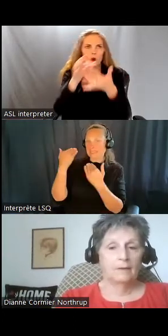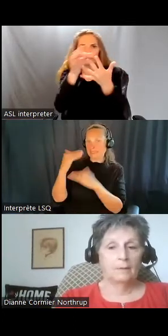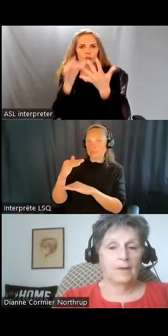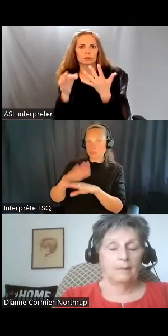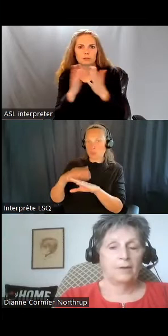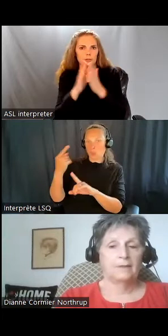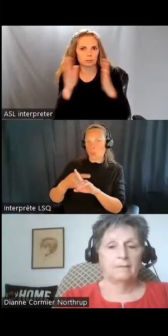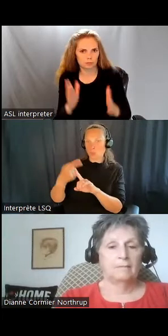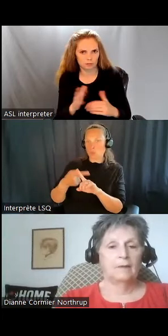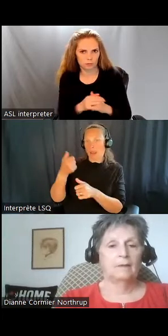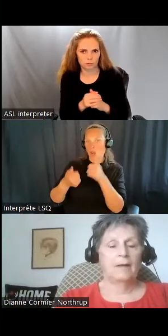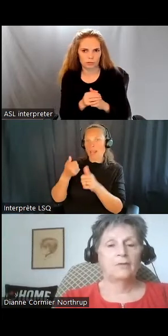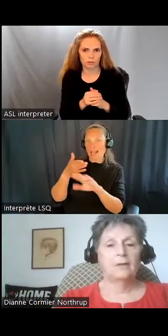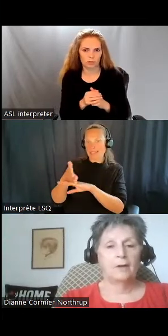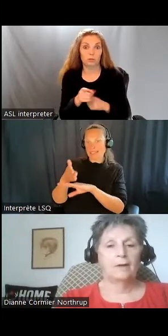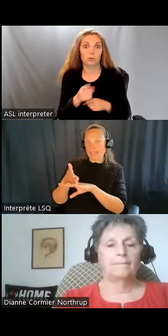Et ça, ça s'est aggravé